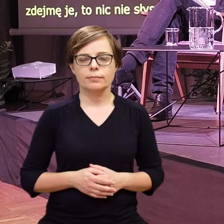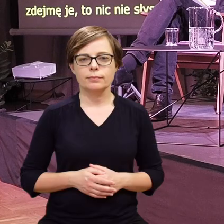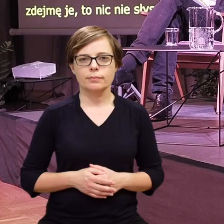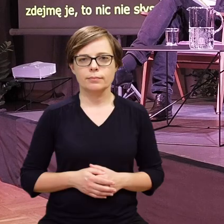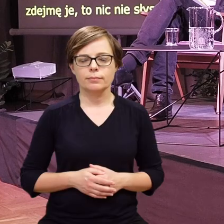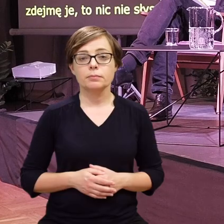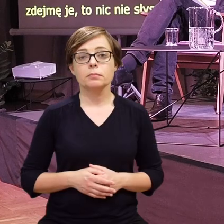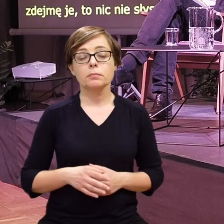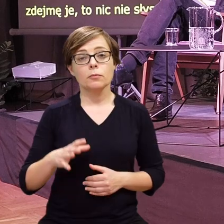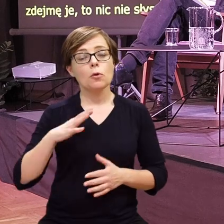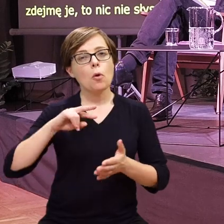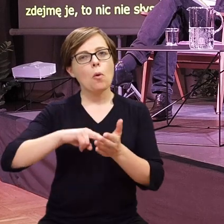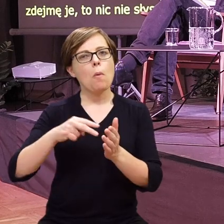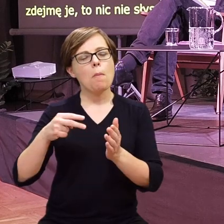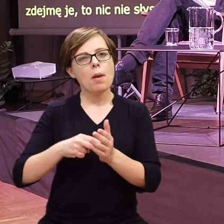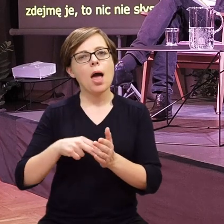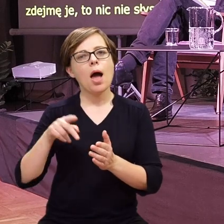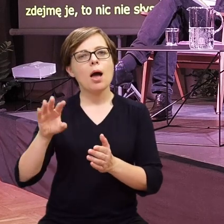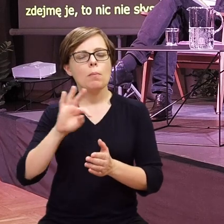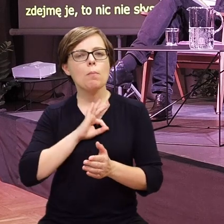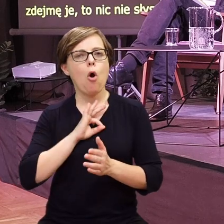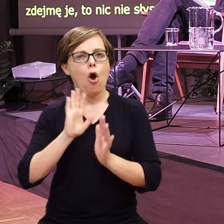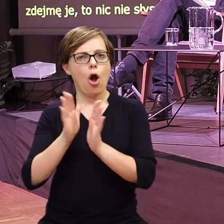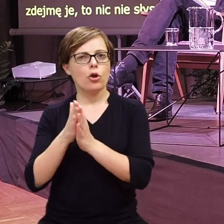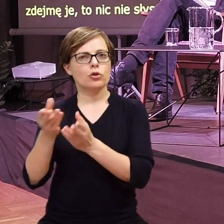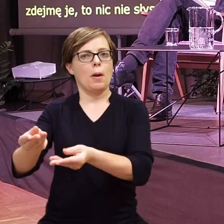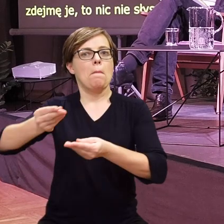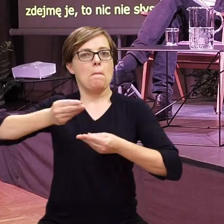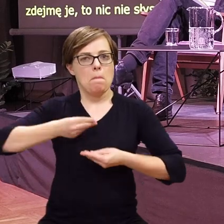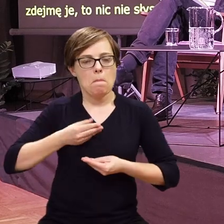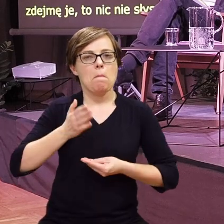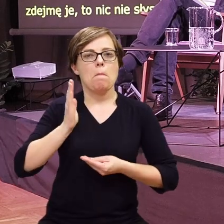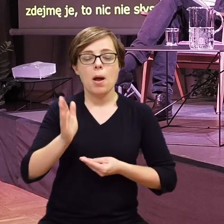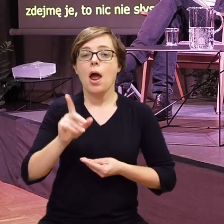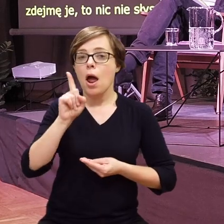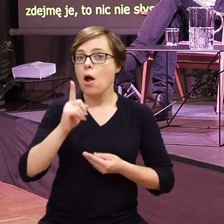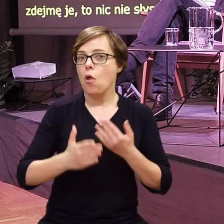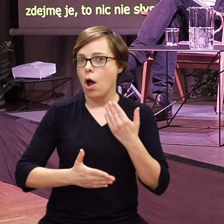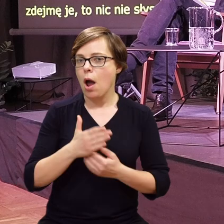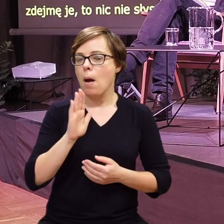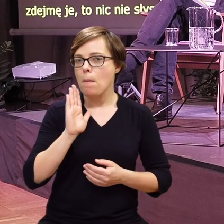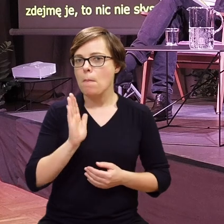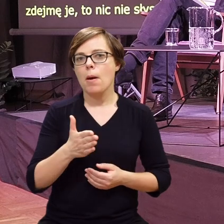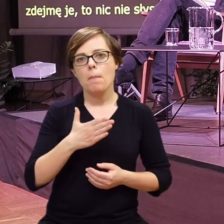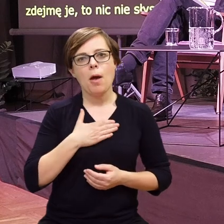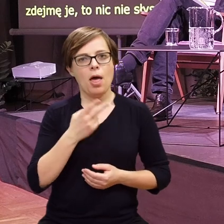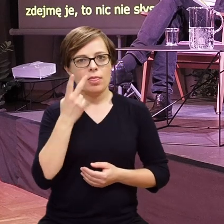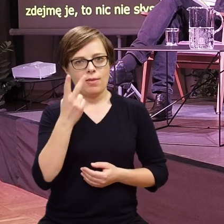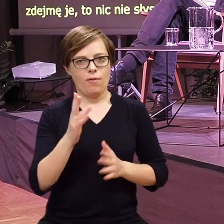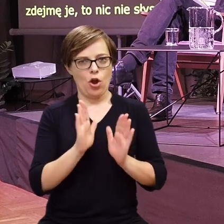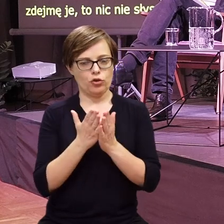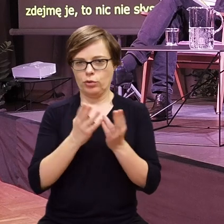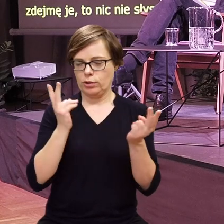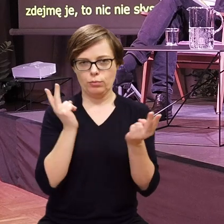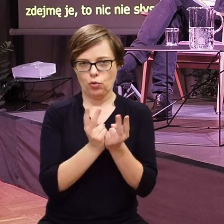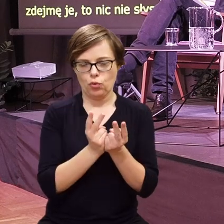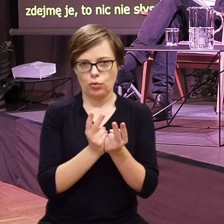Miałem dostać swój zasłużony egzemplarz, ale tak się złożyło, że będę miał dwie takie same książki.